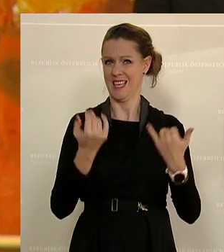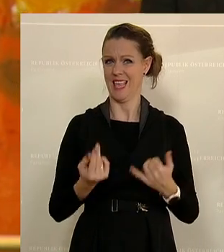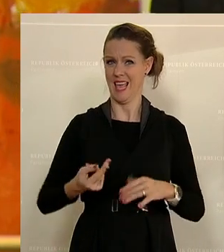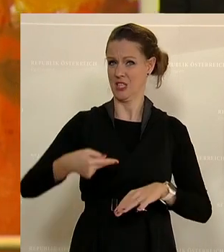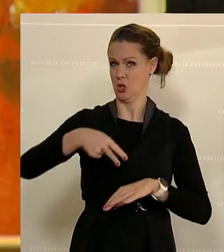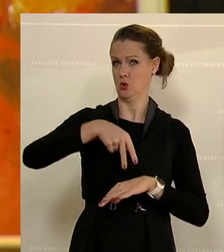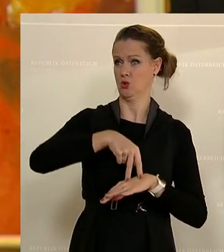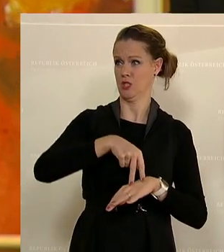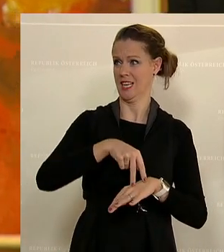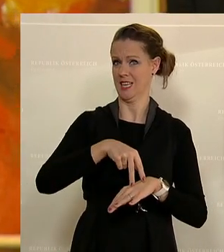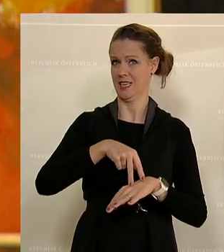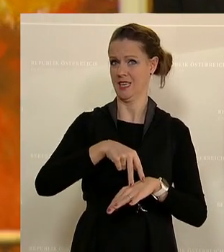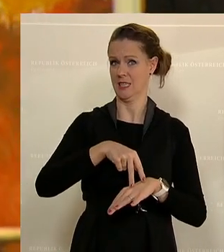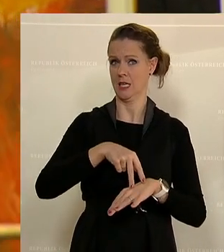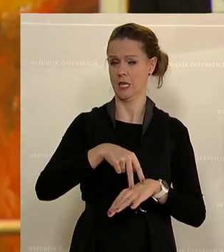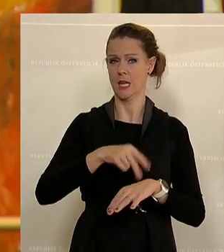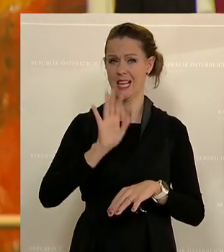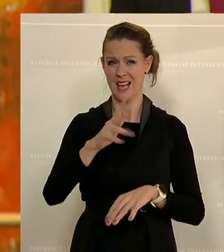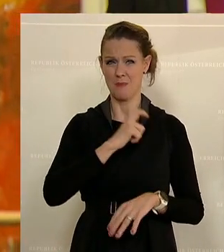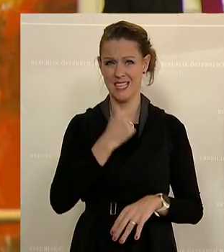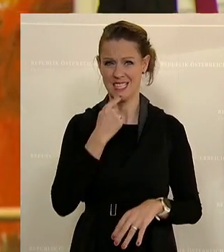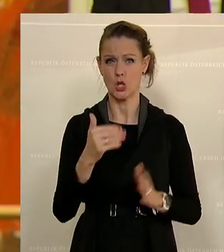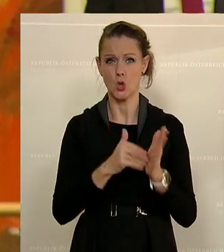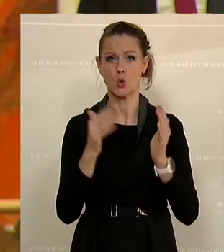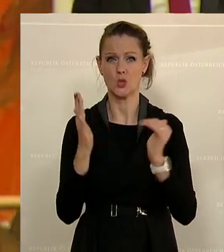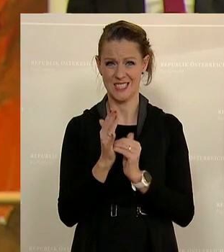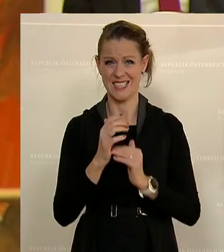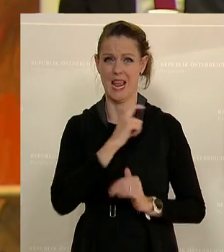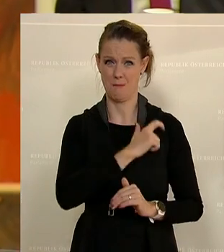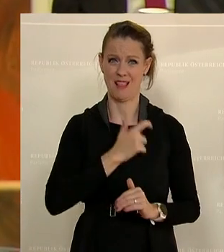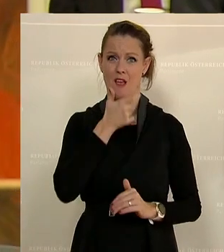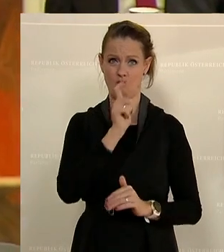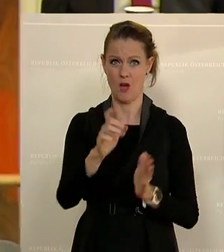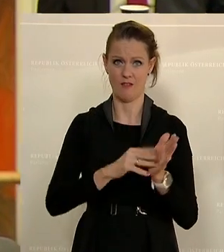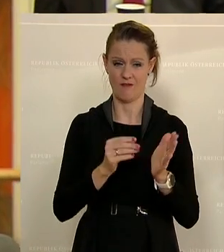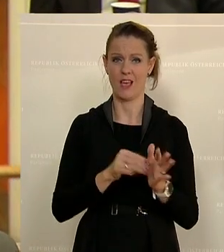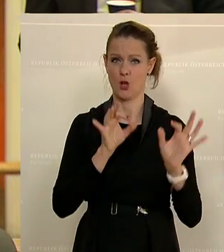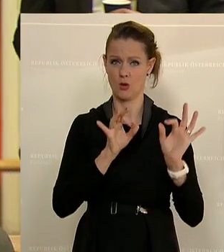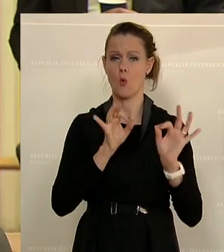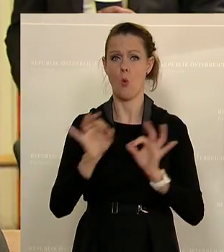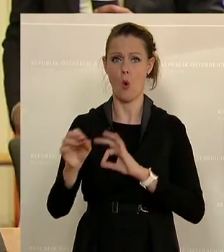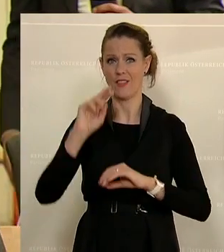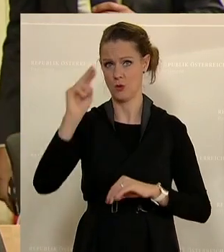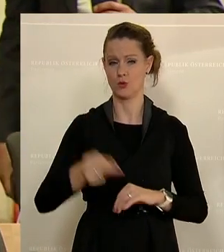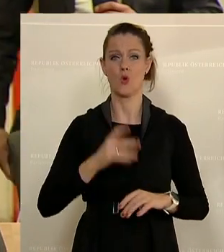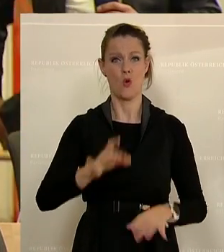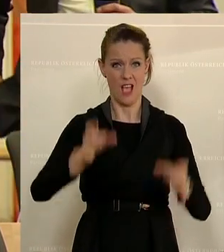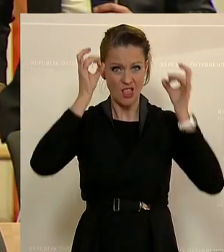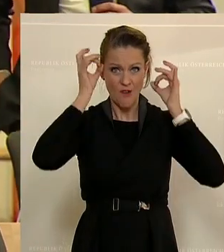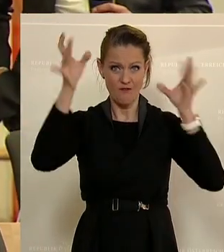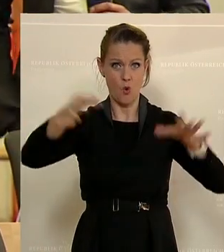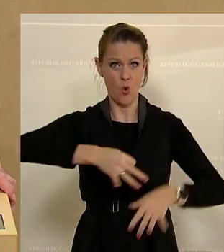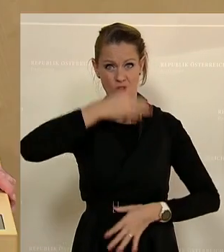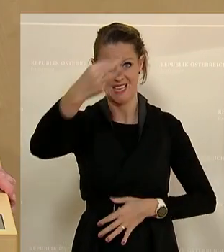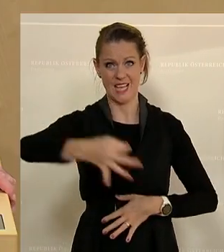Partei von Systemparteien spricht und dafür zu Recht einen Ordnungshof bekommt und eine Wutrede hält im Stil eines